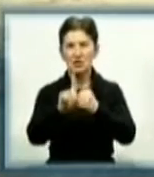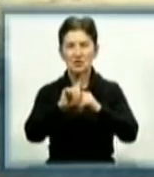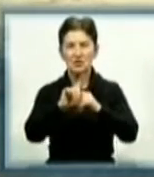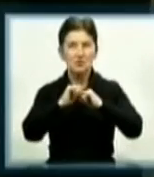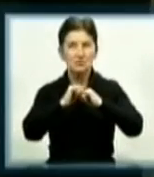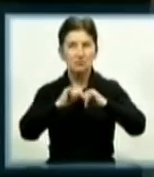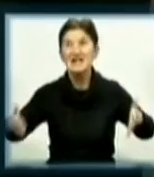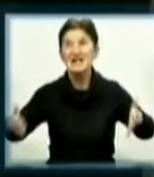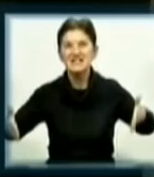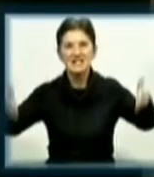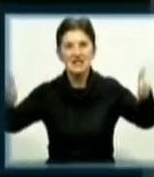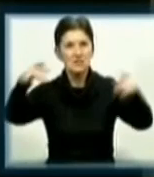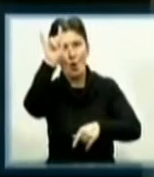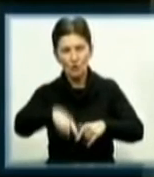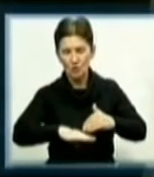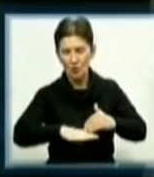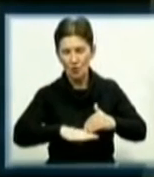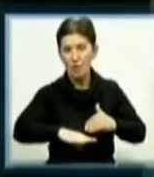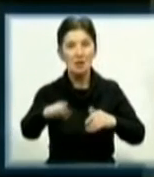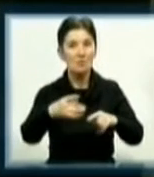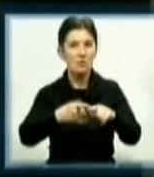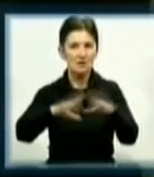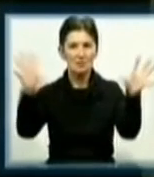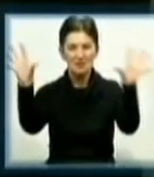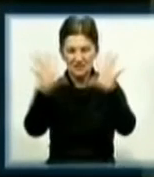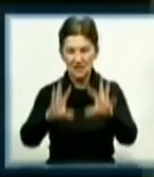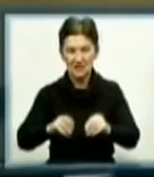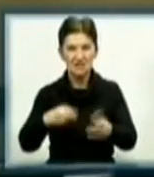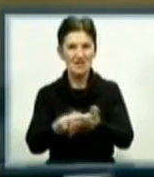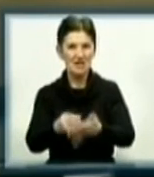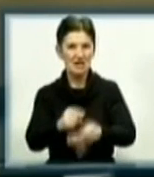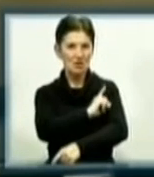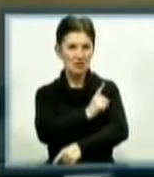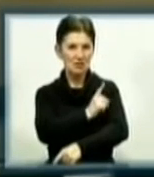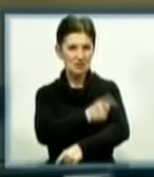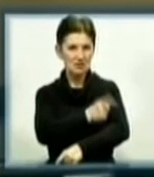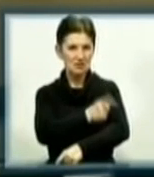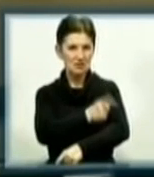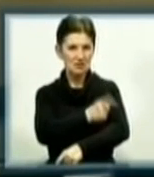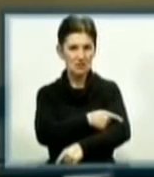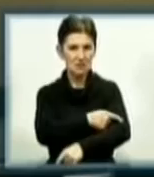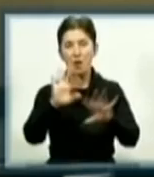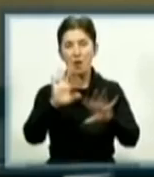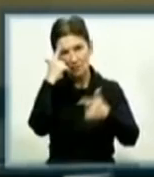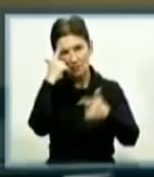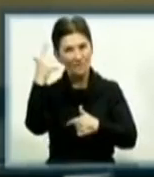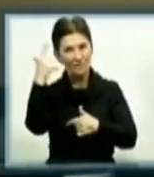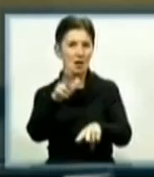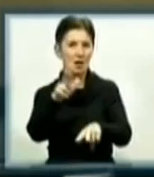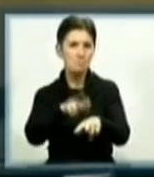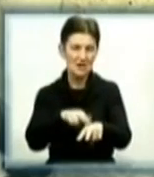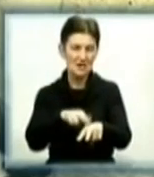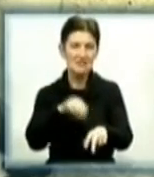стіни. Горіли вікно та підлога. Пожежу загасили власними силами. По тому про подію повідомили поліції та пожежникам.